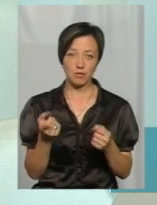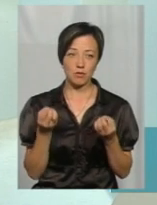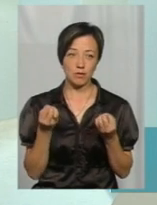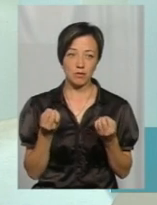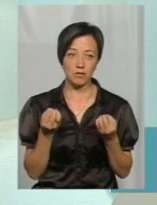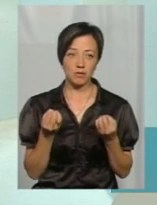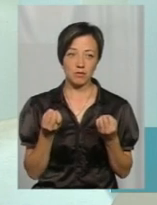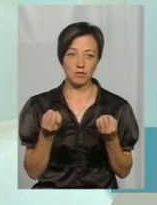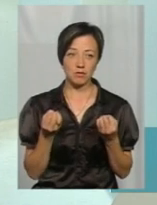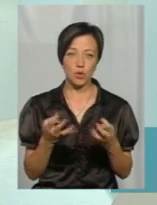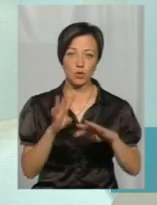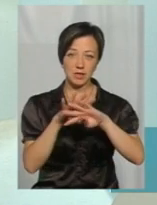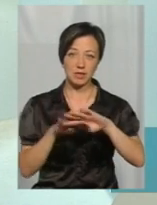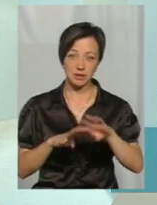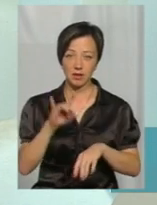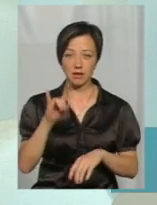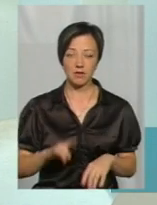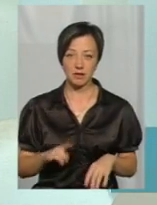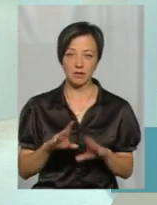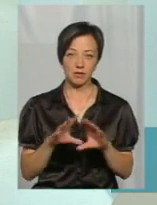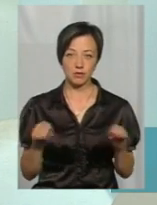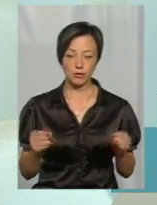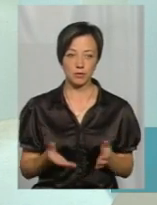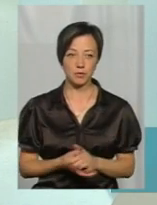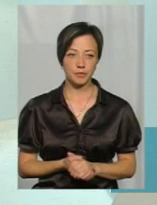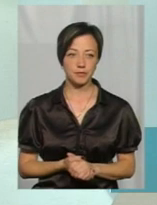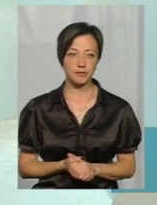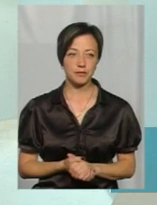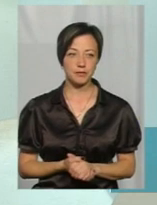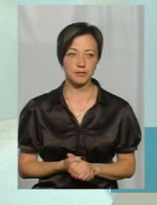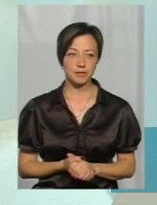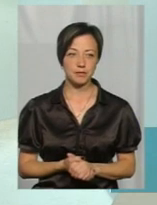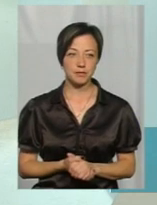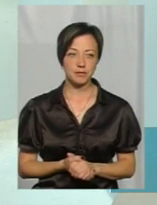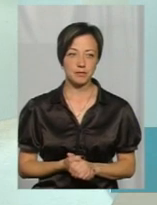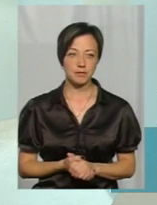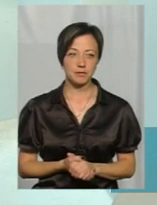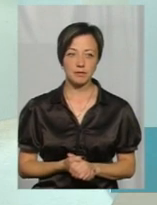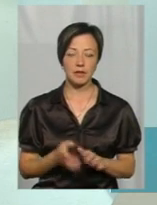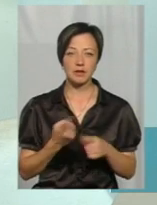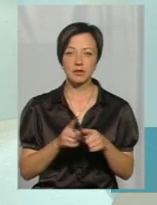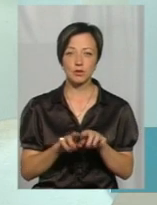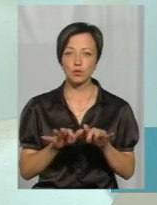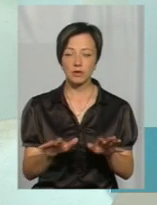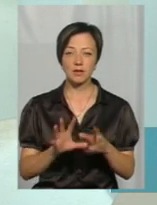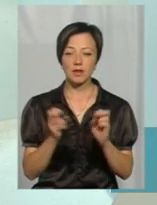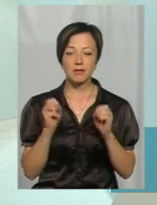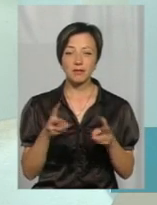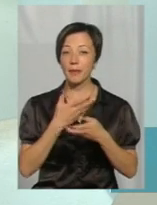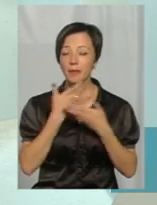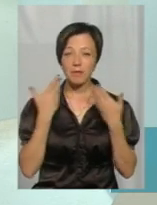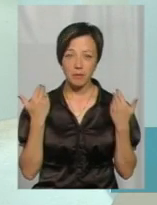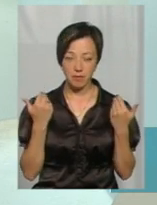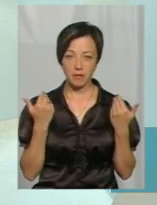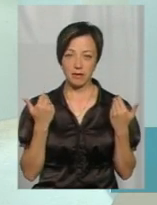всі ставлять антимоскітні сітки на вікна, або їх якось механічним способом позбувається цих комах. Так само ці жуки, вони загрози не становлять